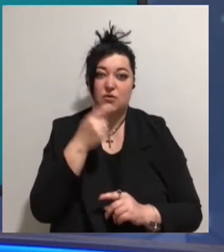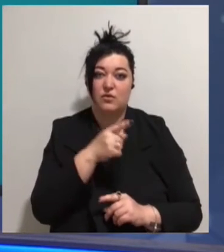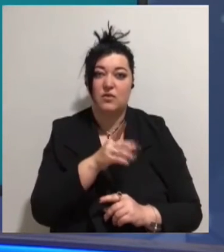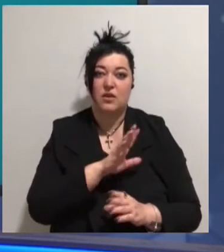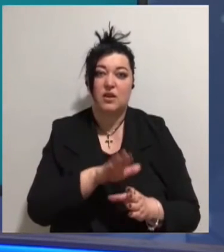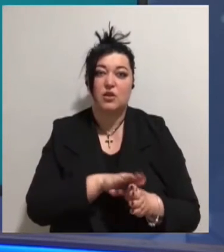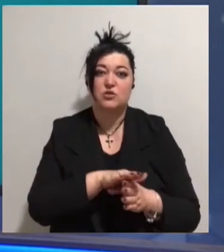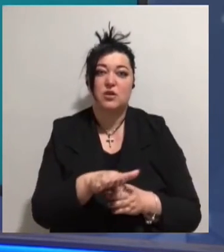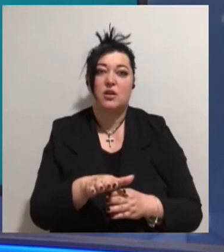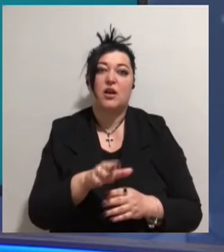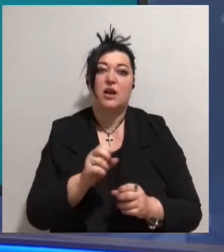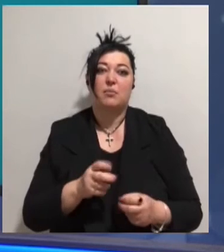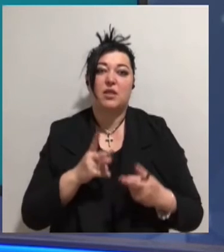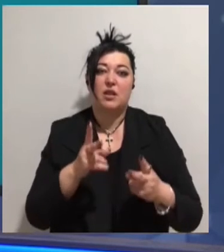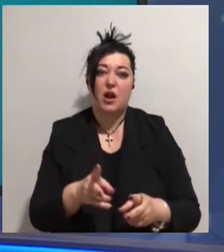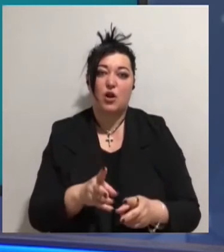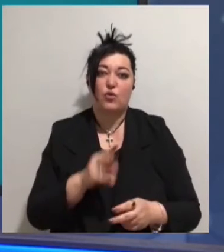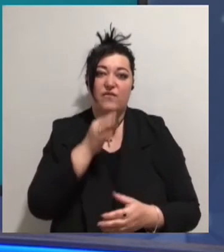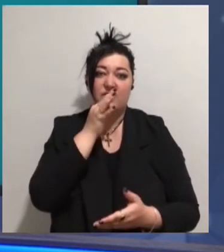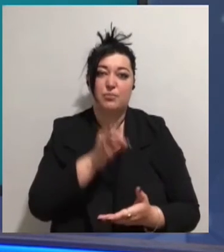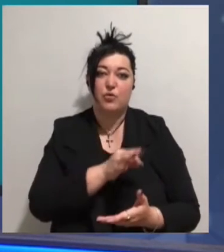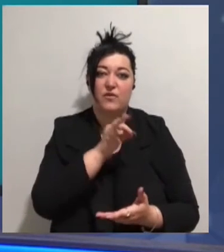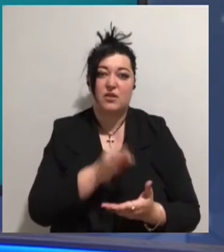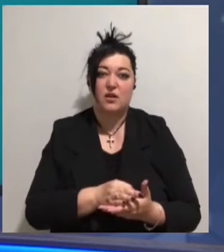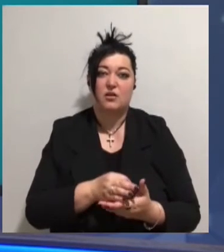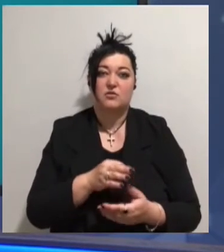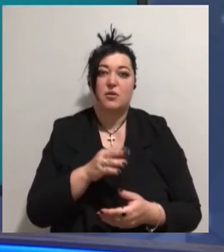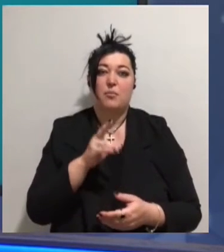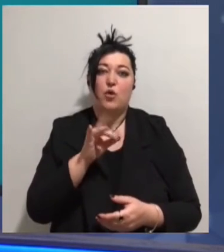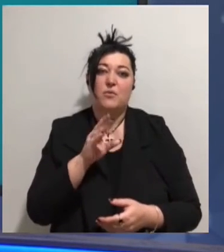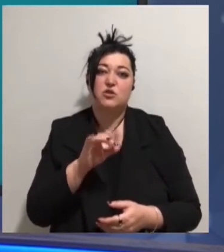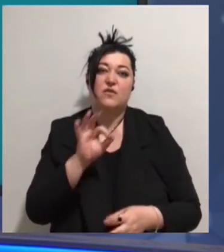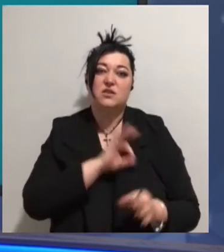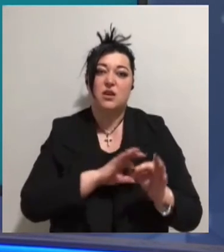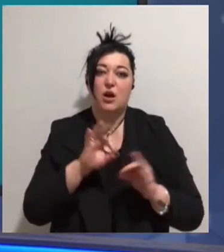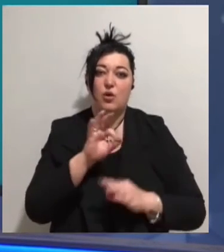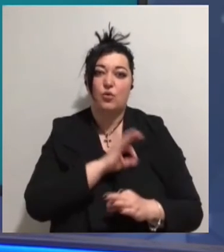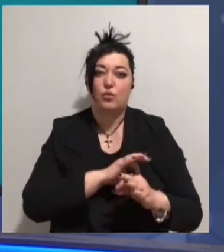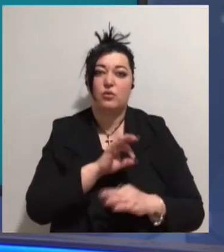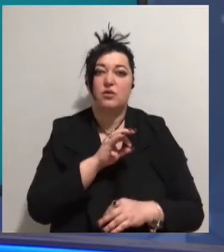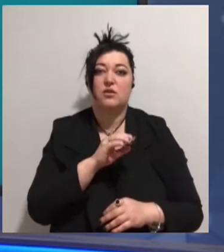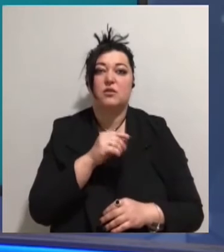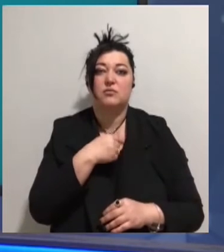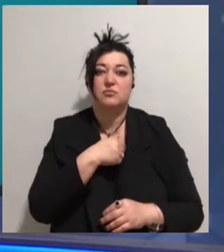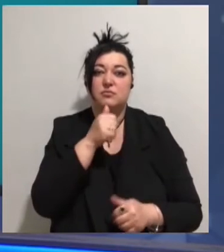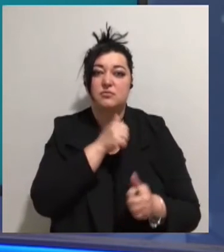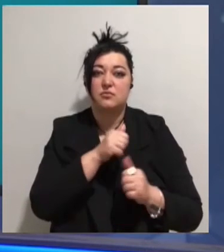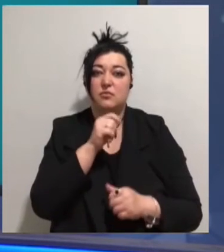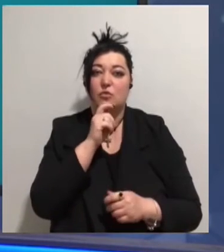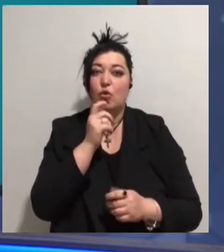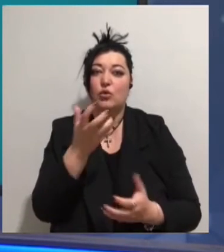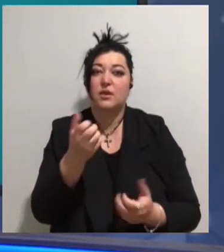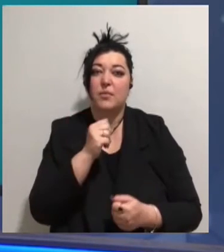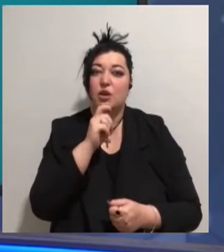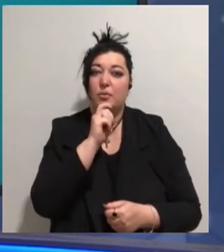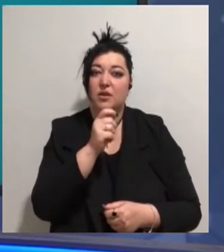кримінальна відповідальність, до них застосують примусові заходи виховання. Наразі ми намагаємося отримати коментарі дітей, їхніх батьків